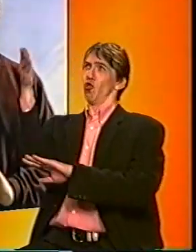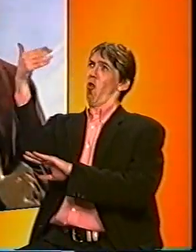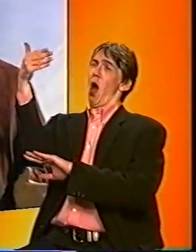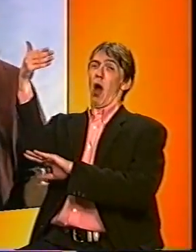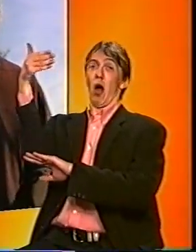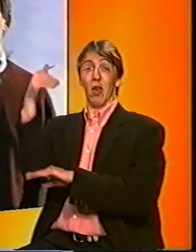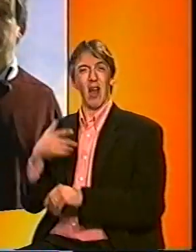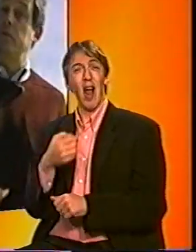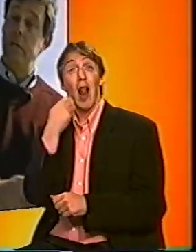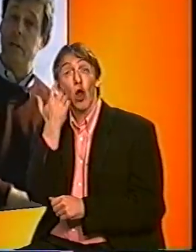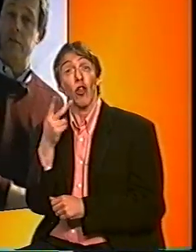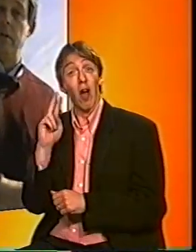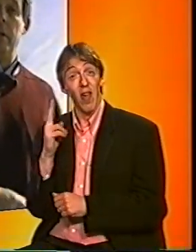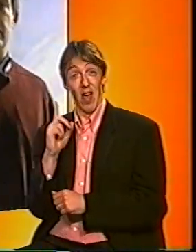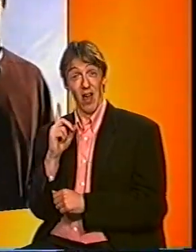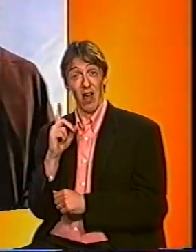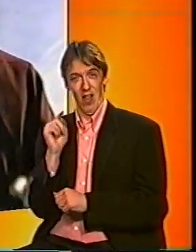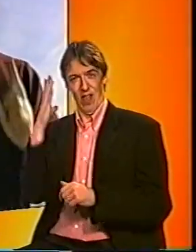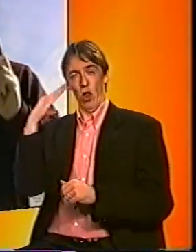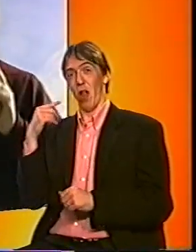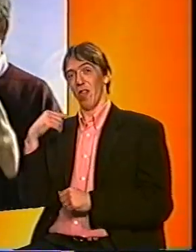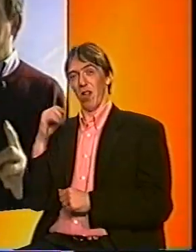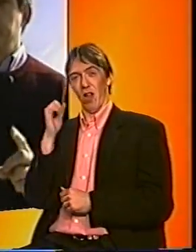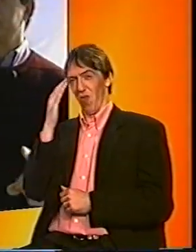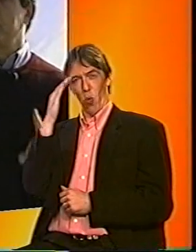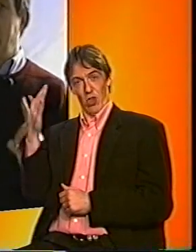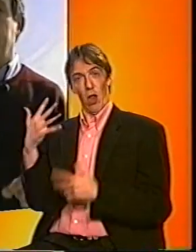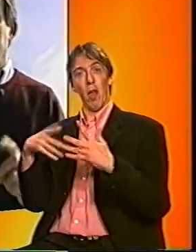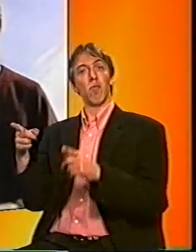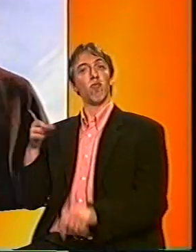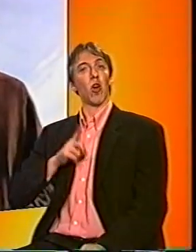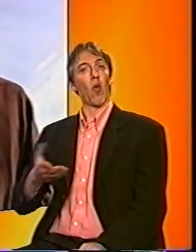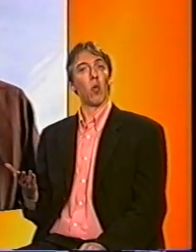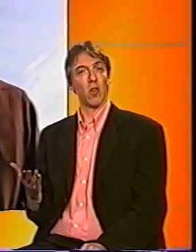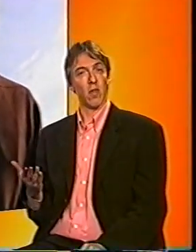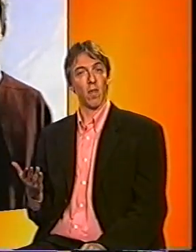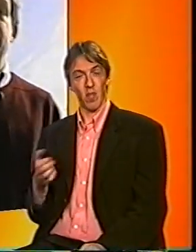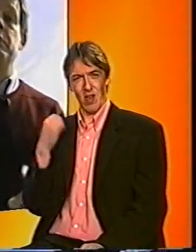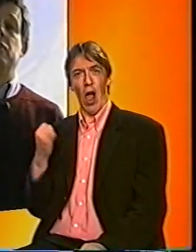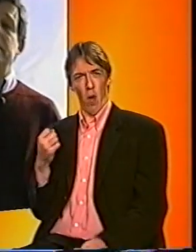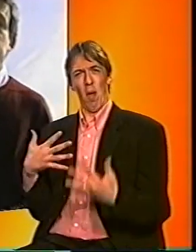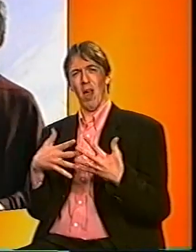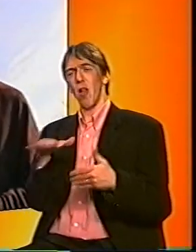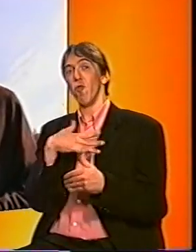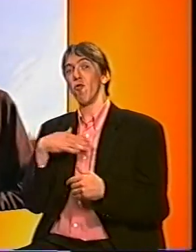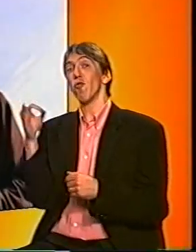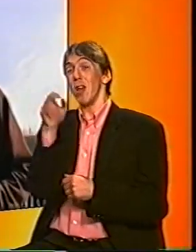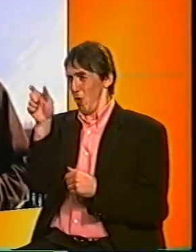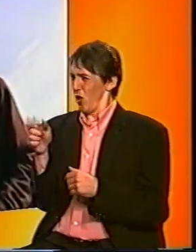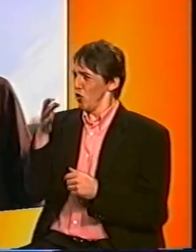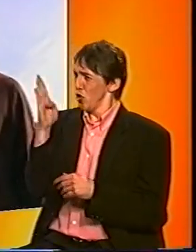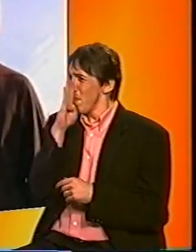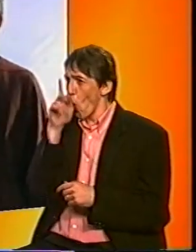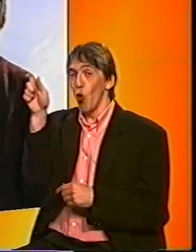Dat zou ondenkbaar zijn in Nederland. Hier is het heel gewoon. En daarom vinden ze het ook zo erg als iemand een spion is. En iemand die dat toch doet